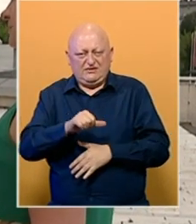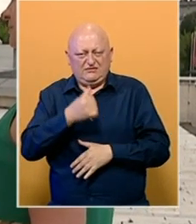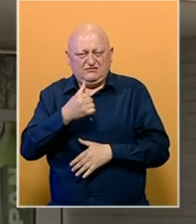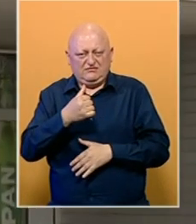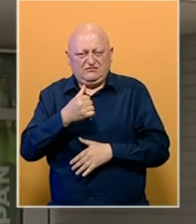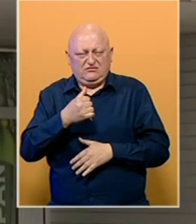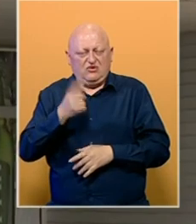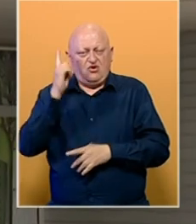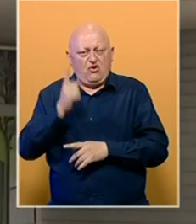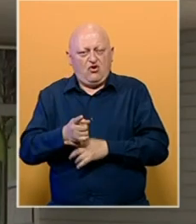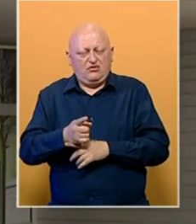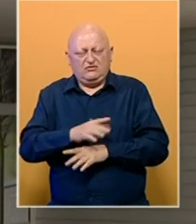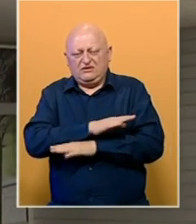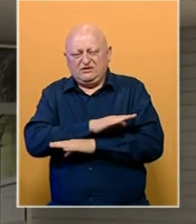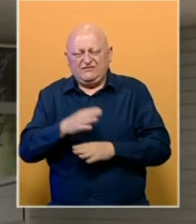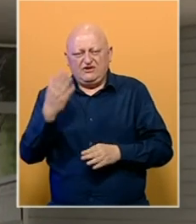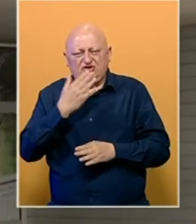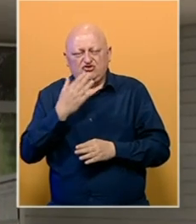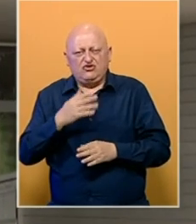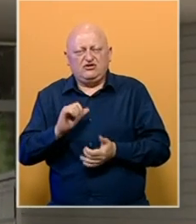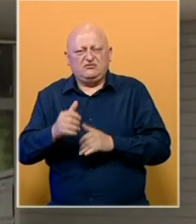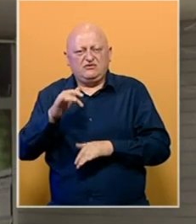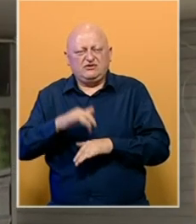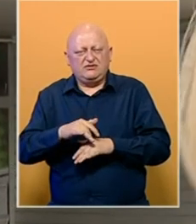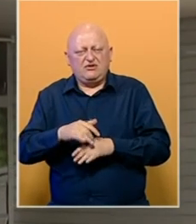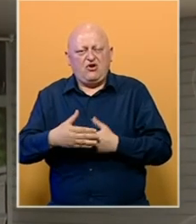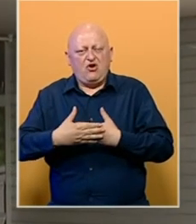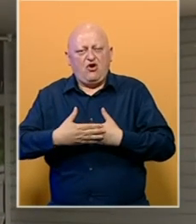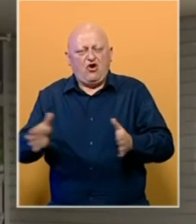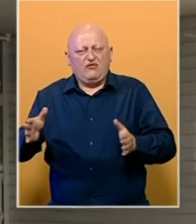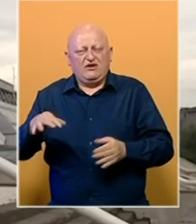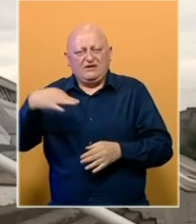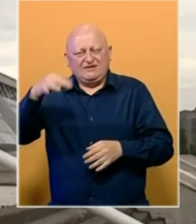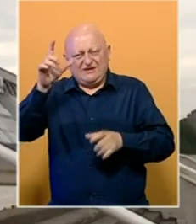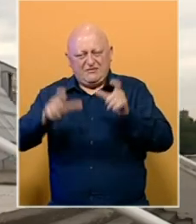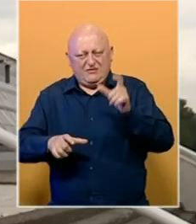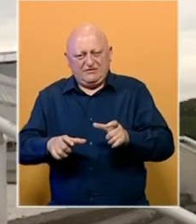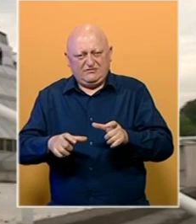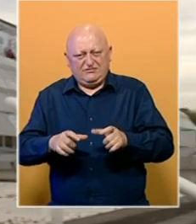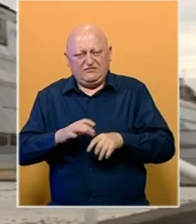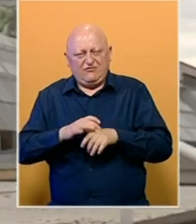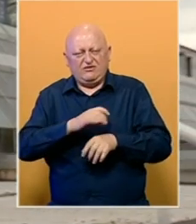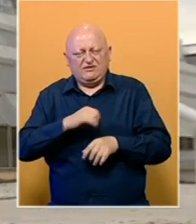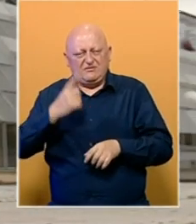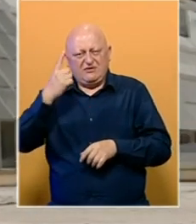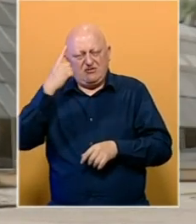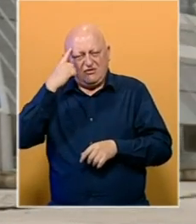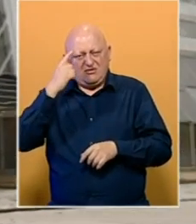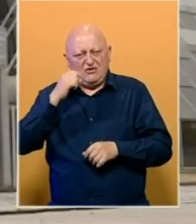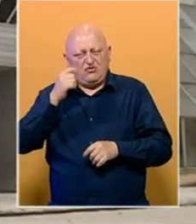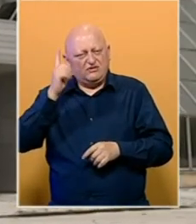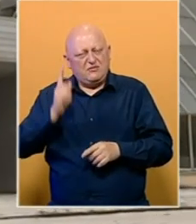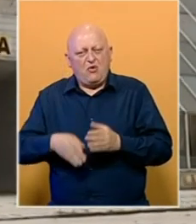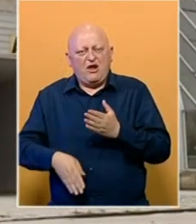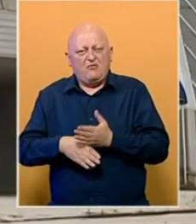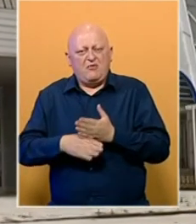godine, odlučuje da se sve škole i sportski centar Mejdan otvore za Srebreničane. Vodio se samo jedno mišlju, ljudima se